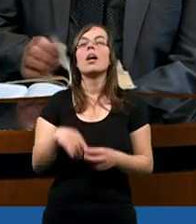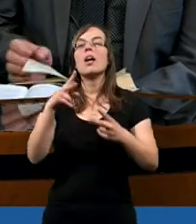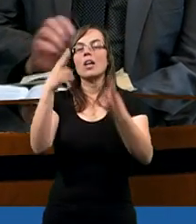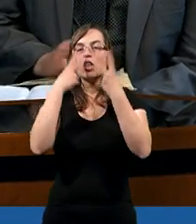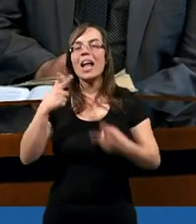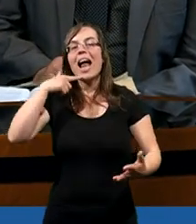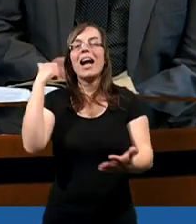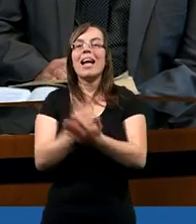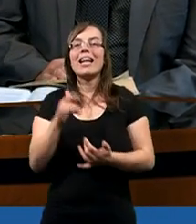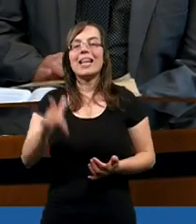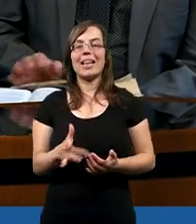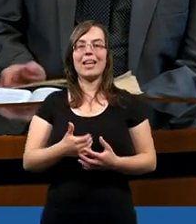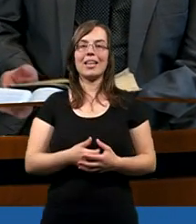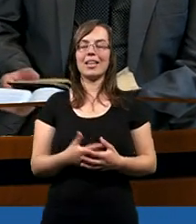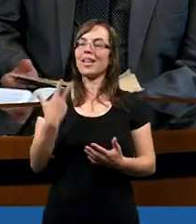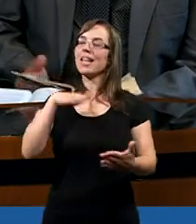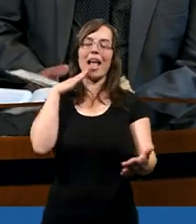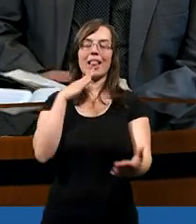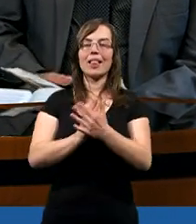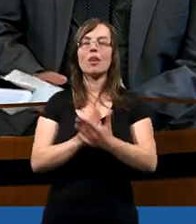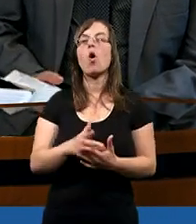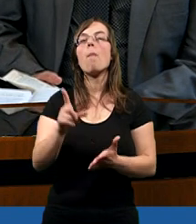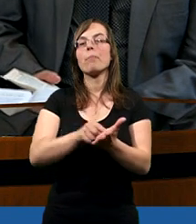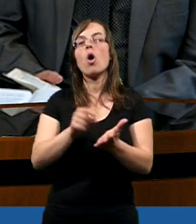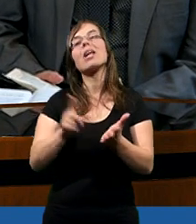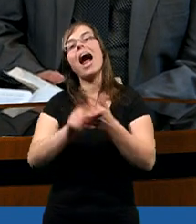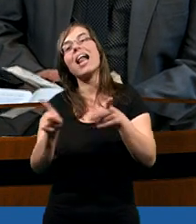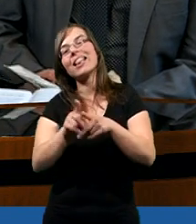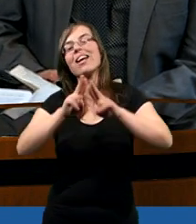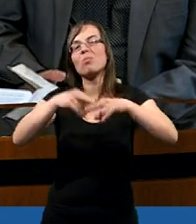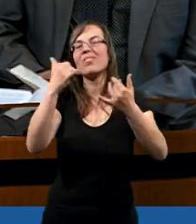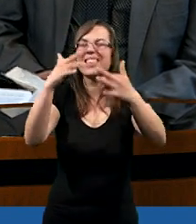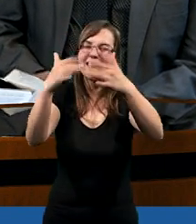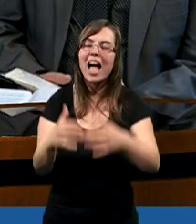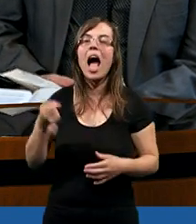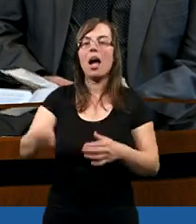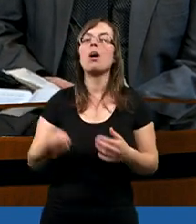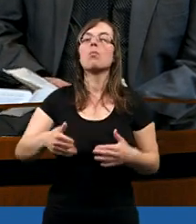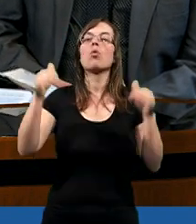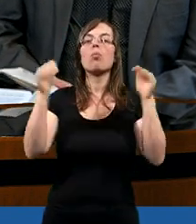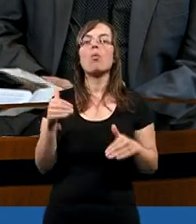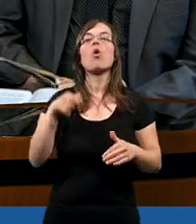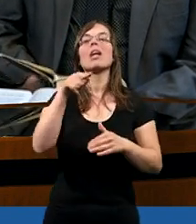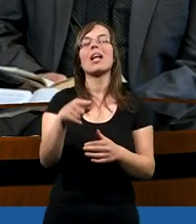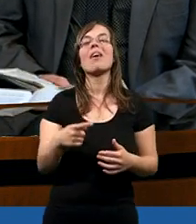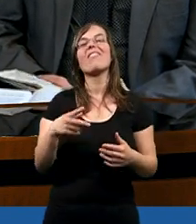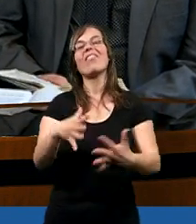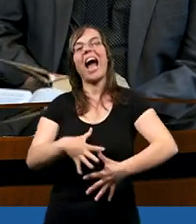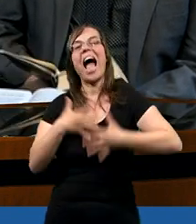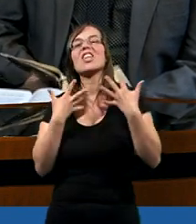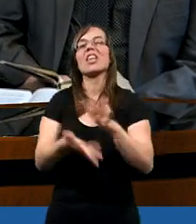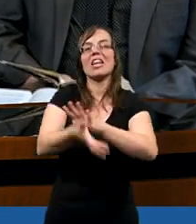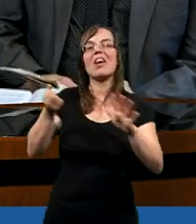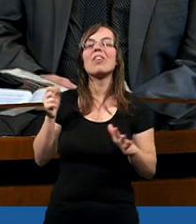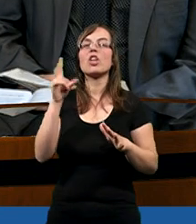Czytając listy nie tylko Piotra, ale pozostałych apostołów, można takie wrażenie